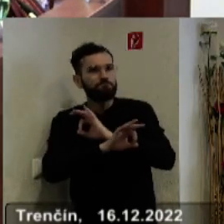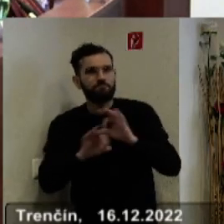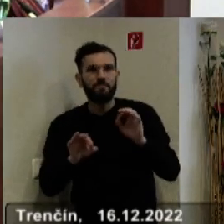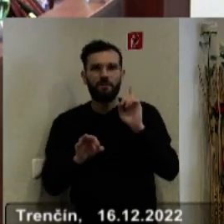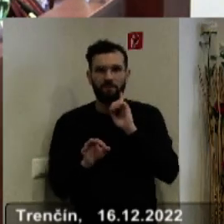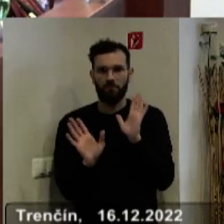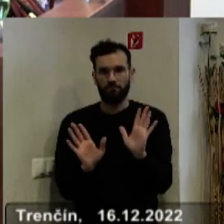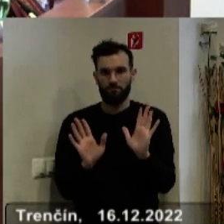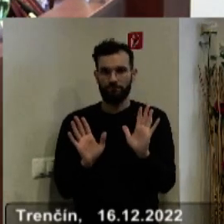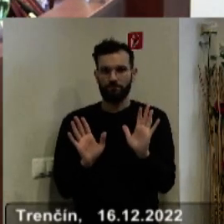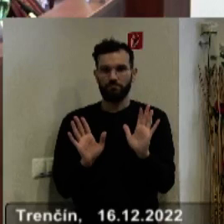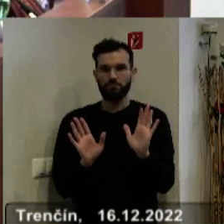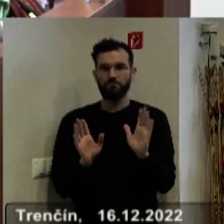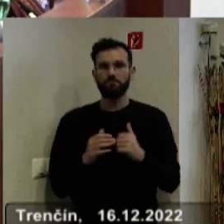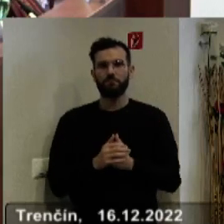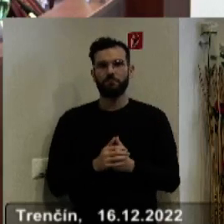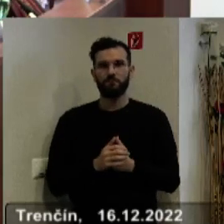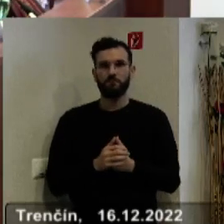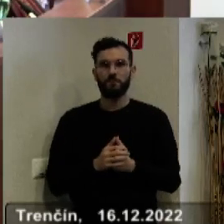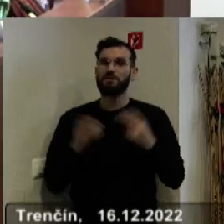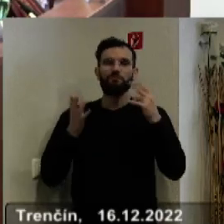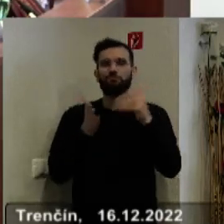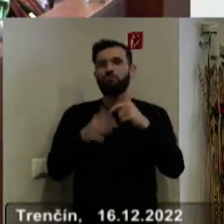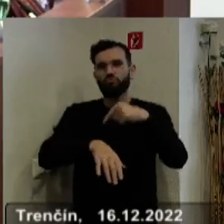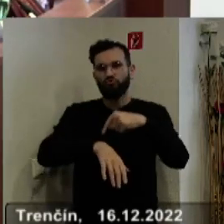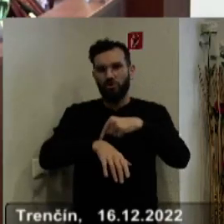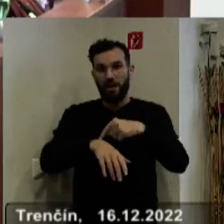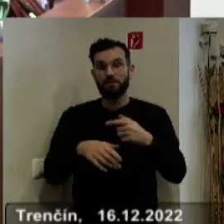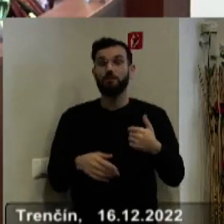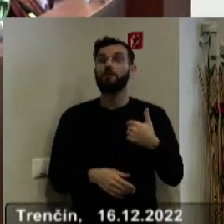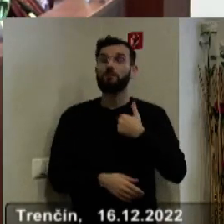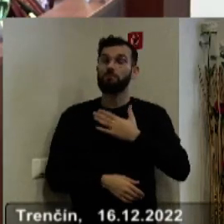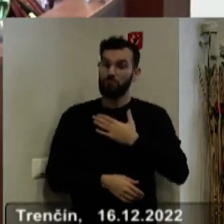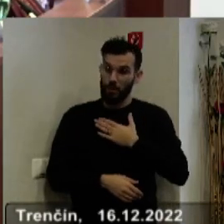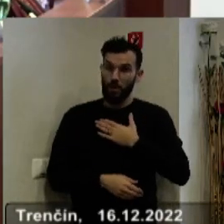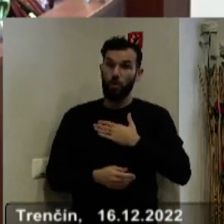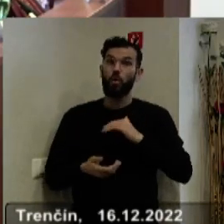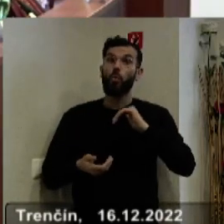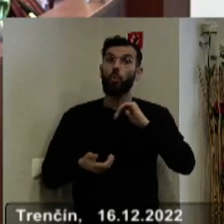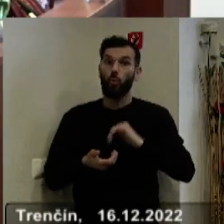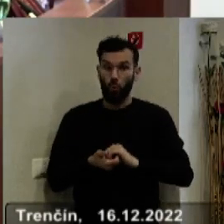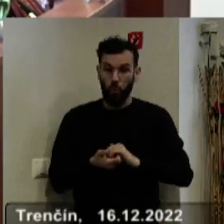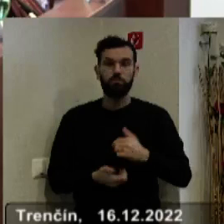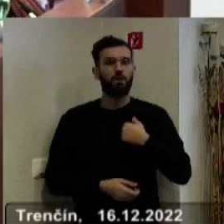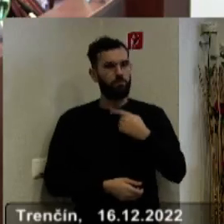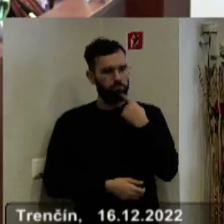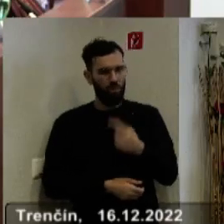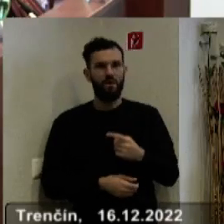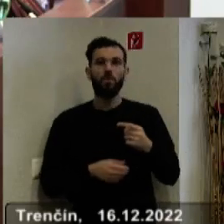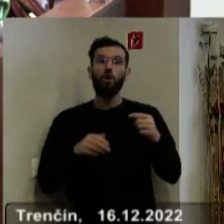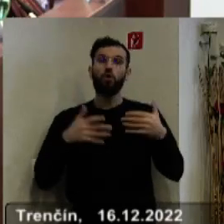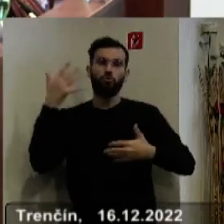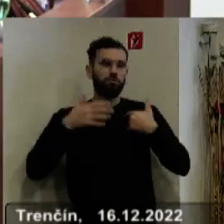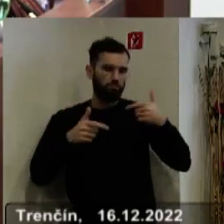spôsobom, ktorý potrebuje dostatočný čas. Takže za náš klub hovorím, že tento